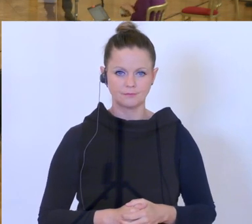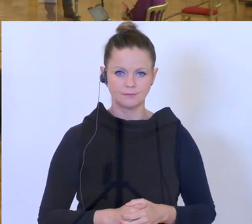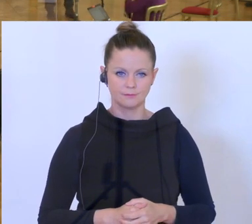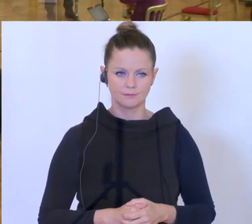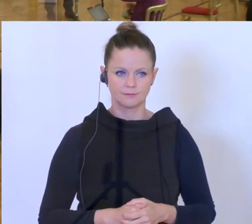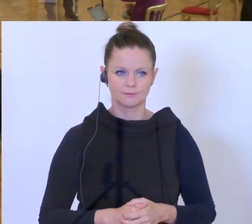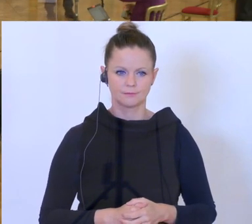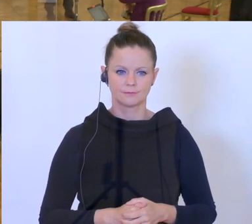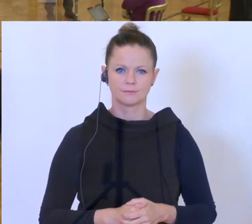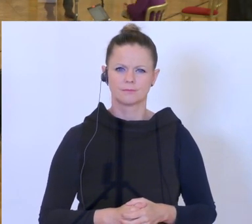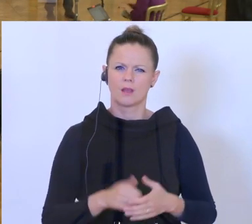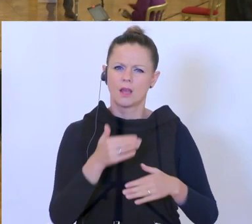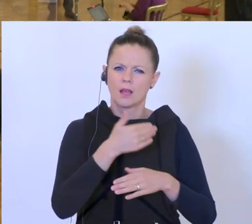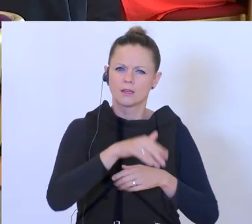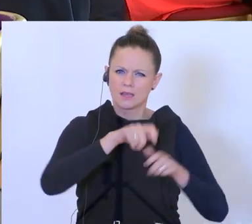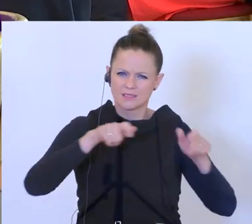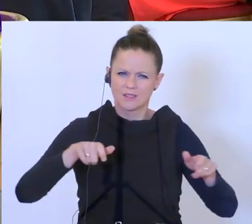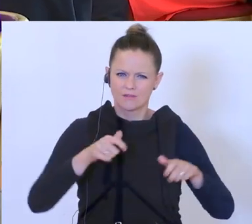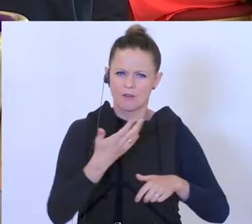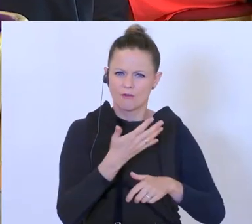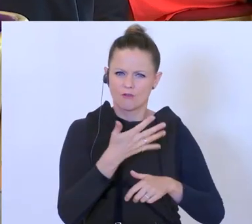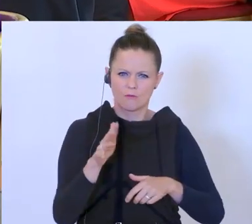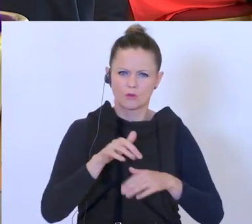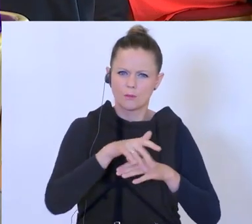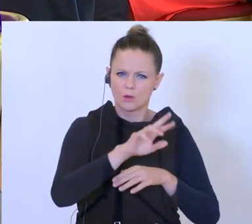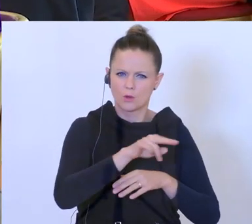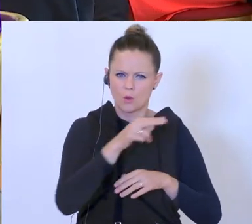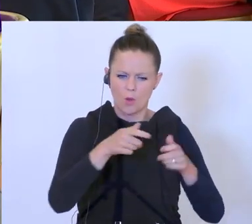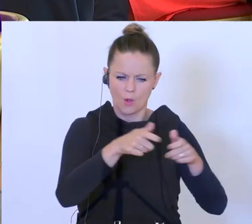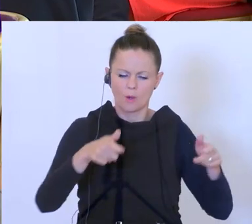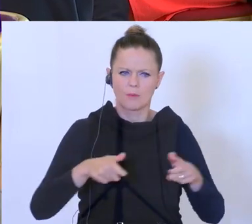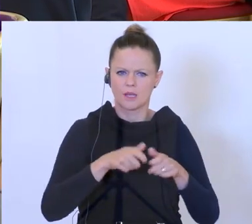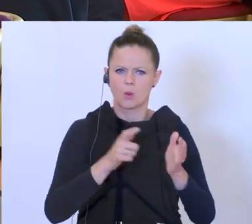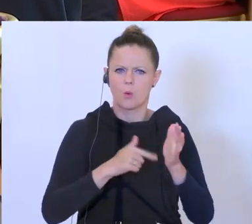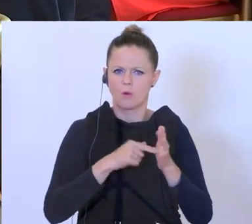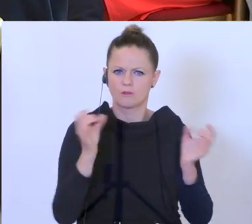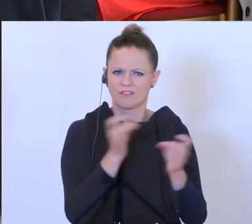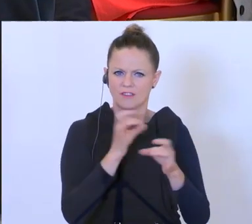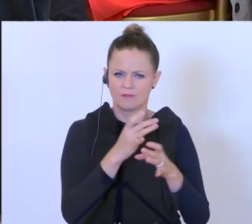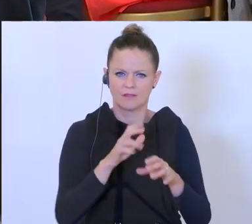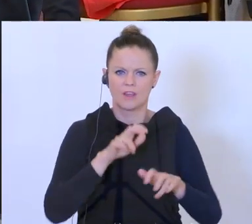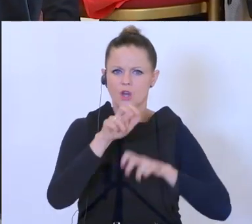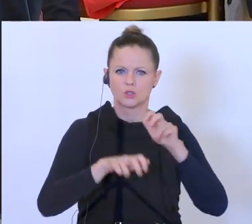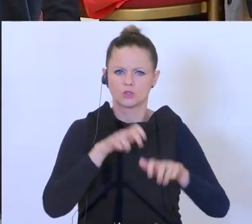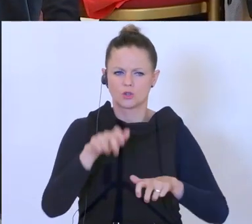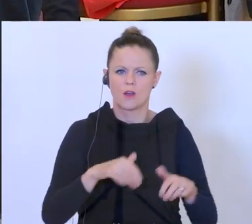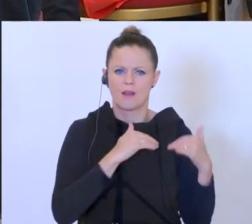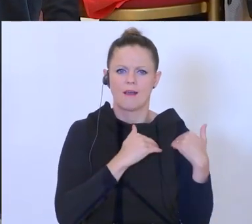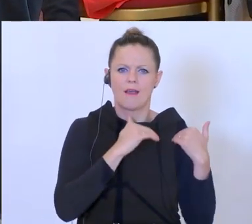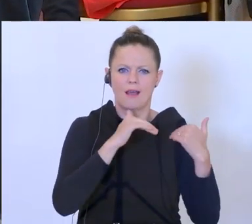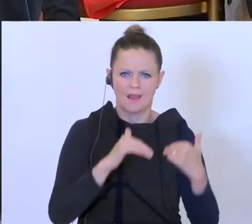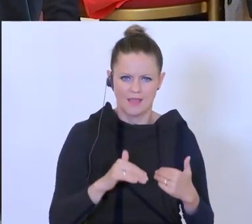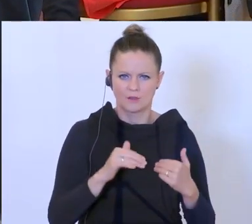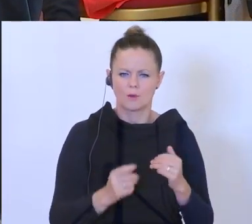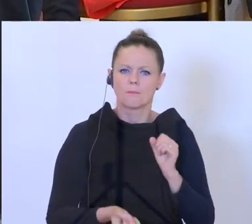Wenn man mit Gastwirtenspricht über dieses 500-Millionen-Euro-Paket, dann kommt sehr oft die Rückmeldung, dass diese Steuererleichterung für nicht-alkoholische Getränke